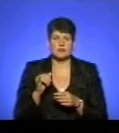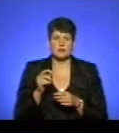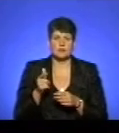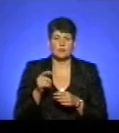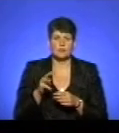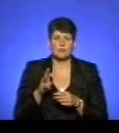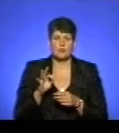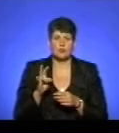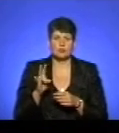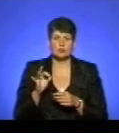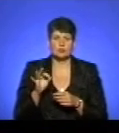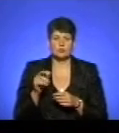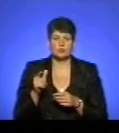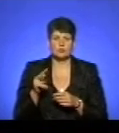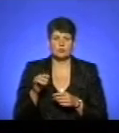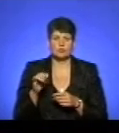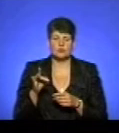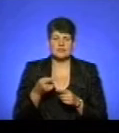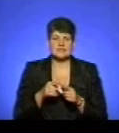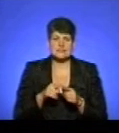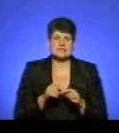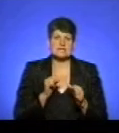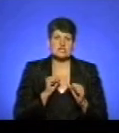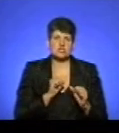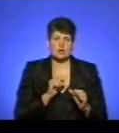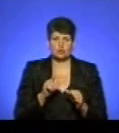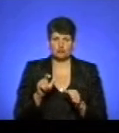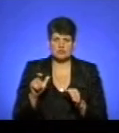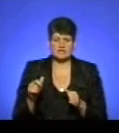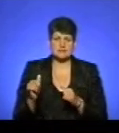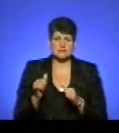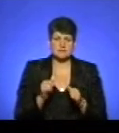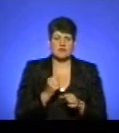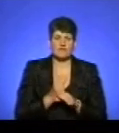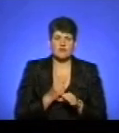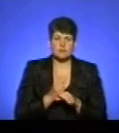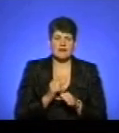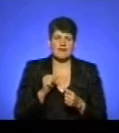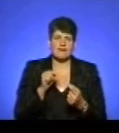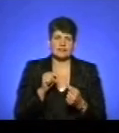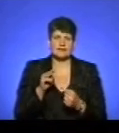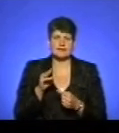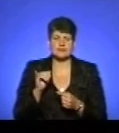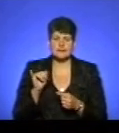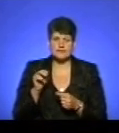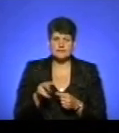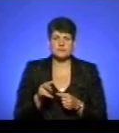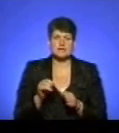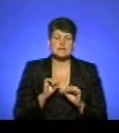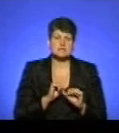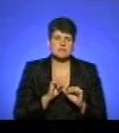Дані препарати захищають людину, забезпечують вироблення антитіла і таким чином захист від